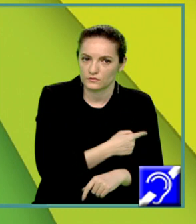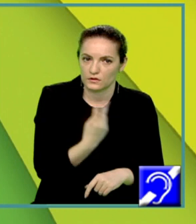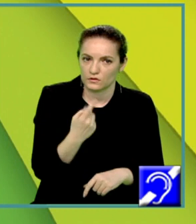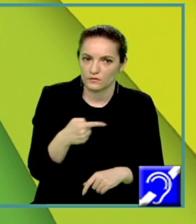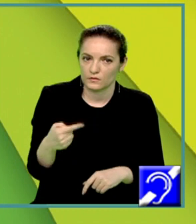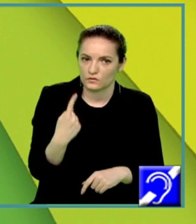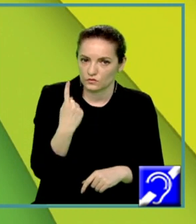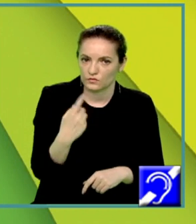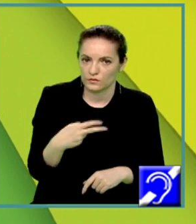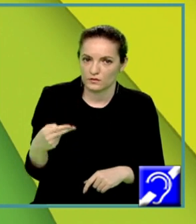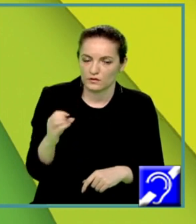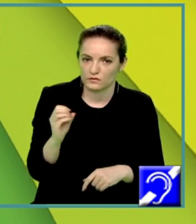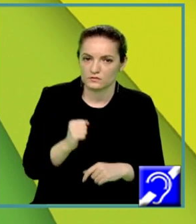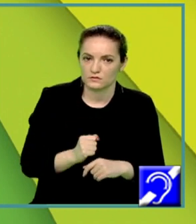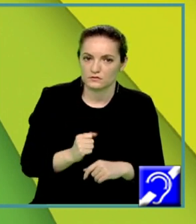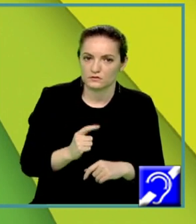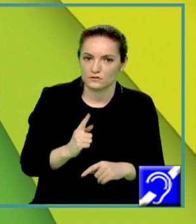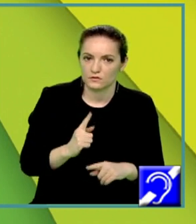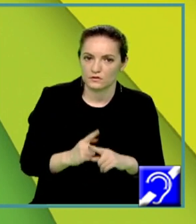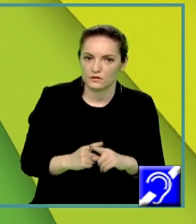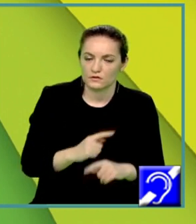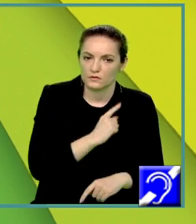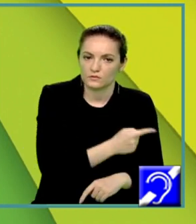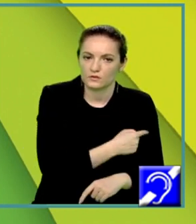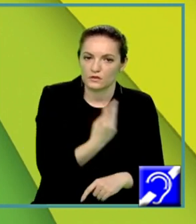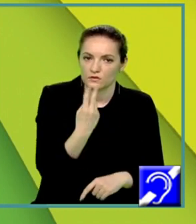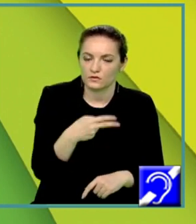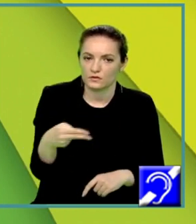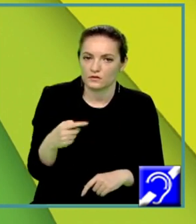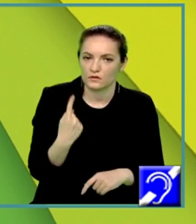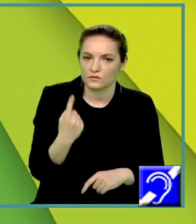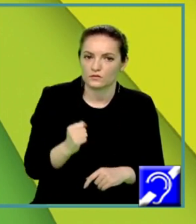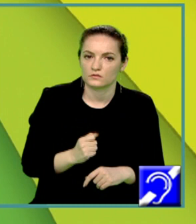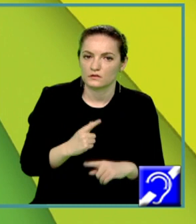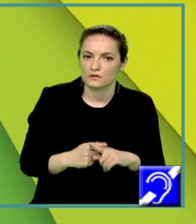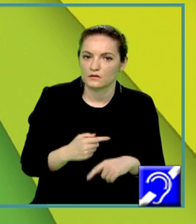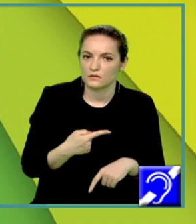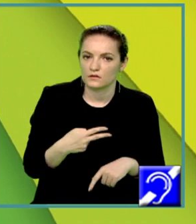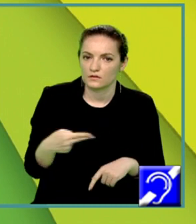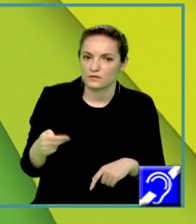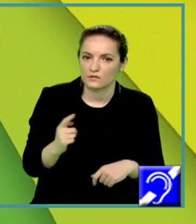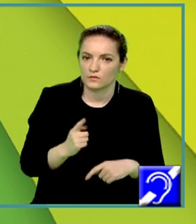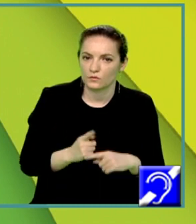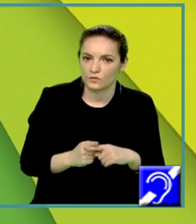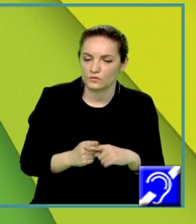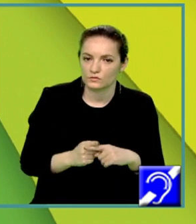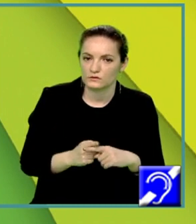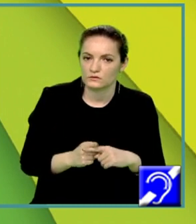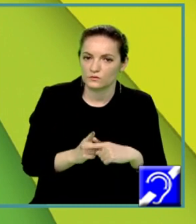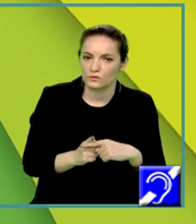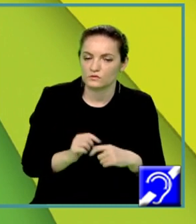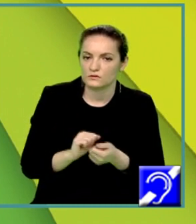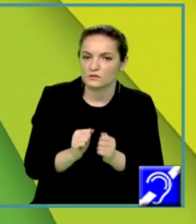este egal cu 0, x la a doua egal cu 1, de unde rezultă că x va fi egal cu plus sau minus 1.